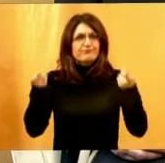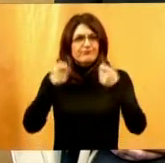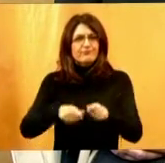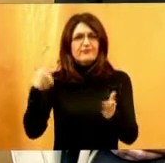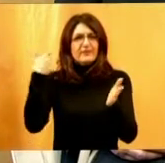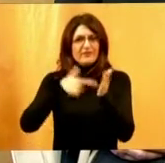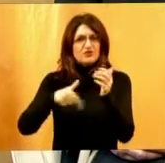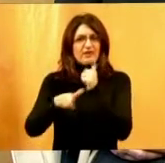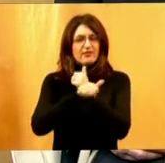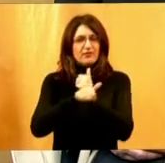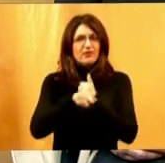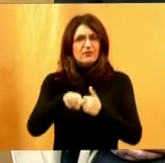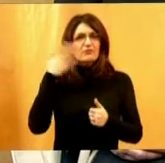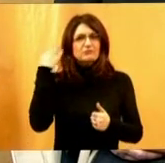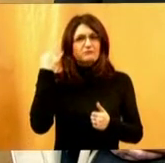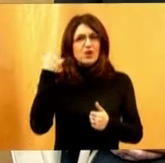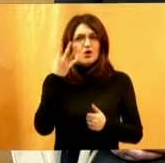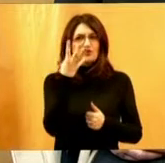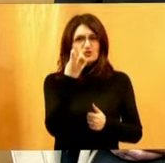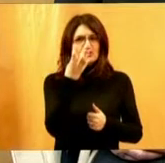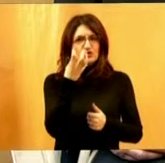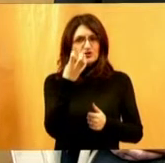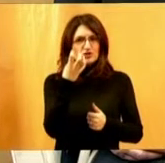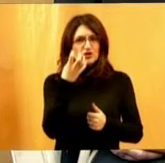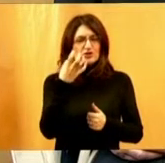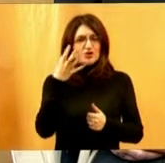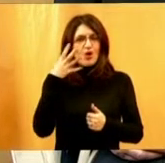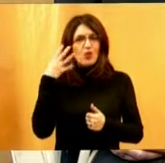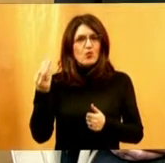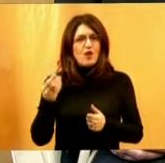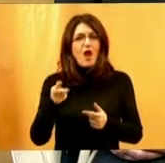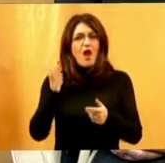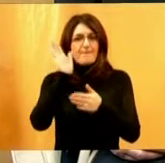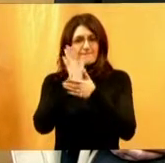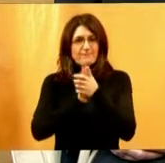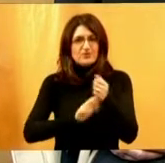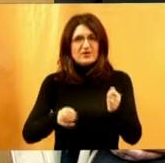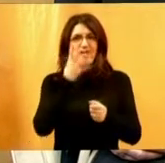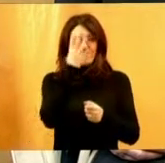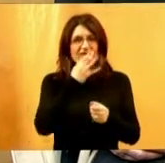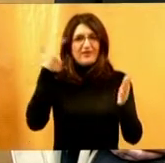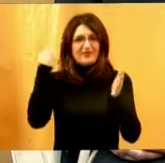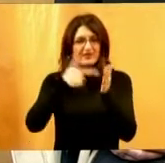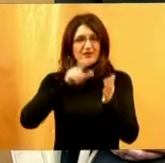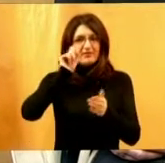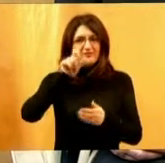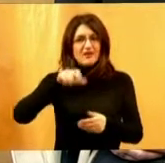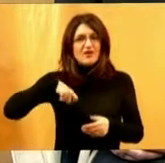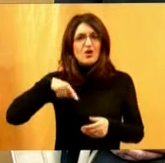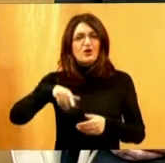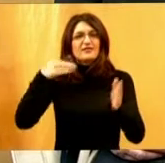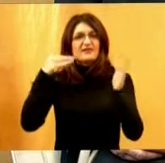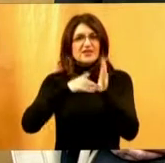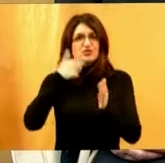2011. mi je to bilo 400 kuna, a od početka, od veljače 2012. je to